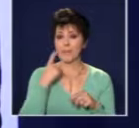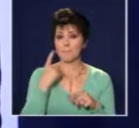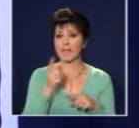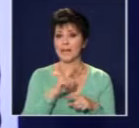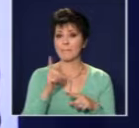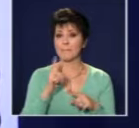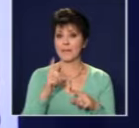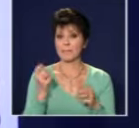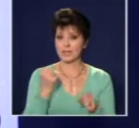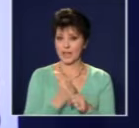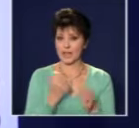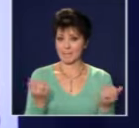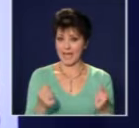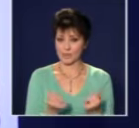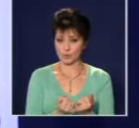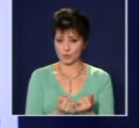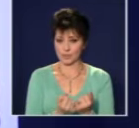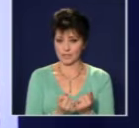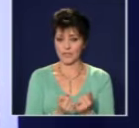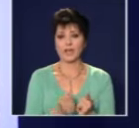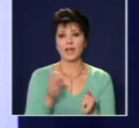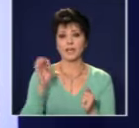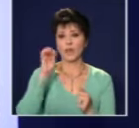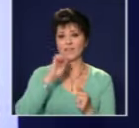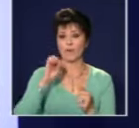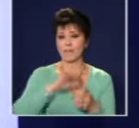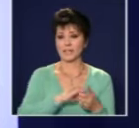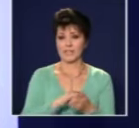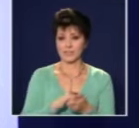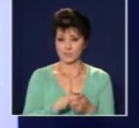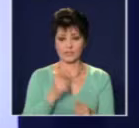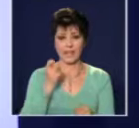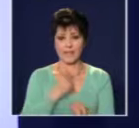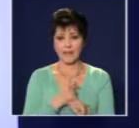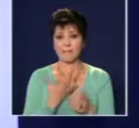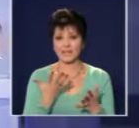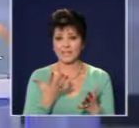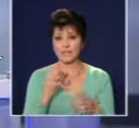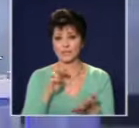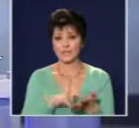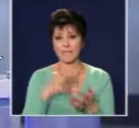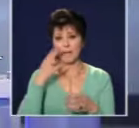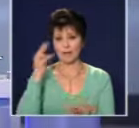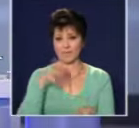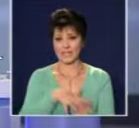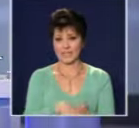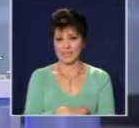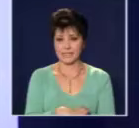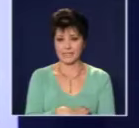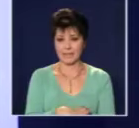имахме прозрачна система, с която Европейския съюз може да прави реален монитуринг на банковата система в България. Какво важно е? Какво трябва да се случи оттук нататък?